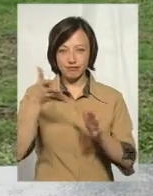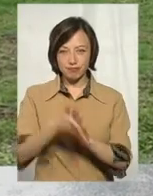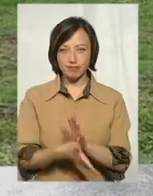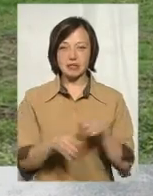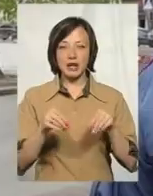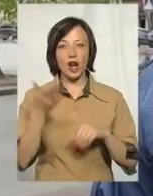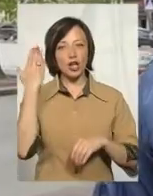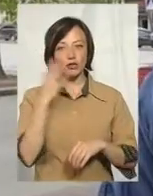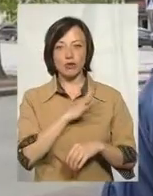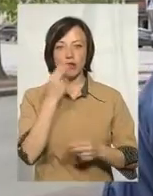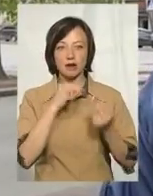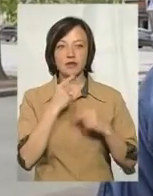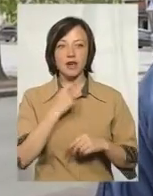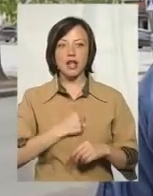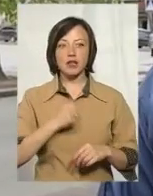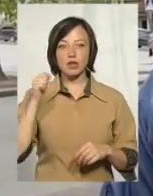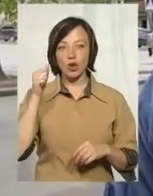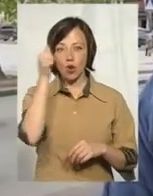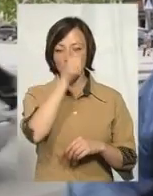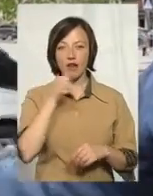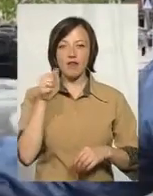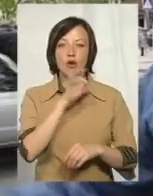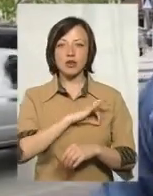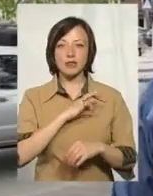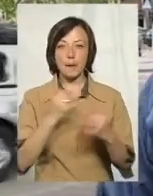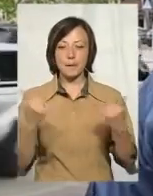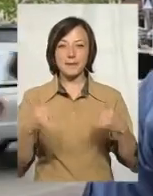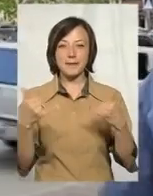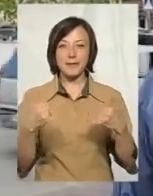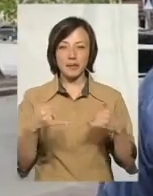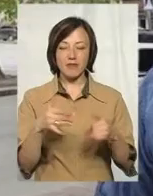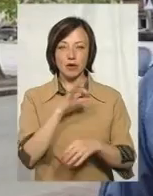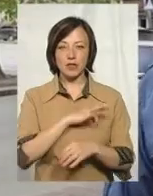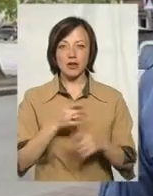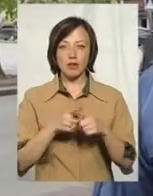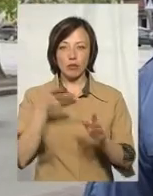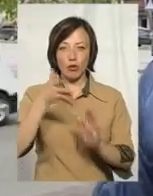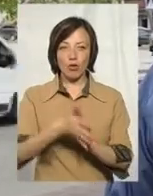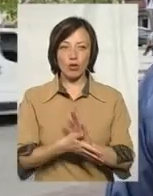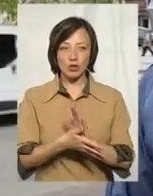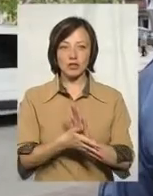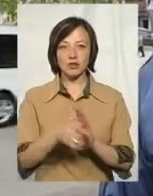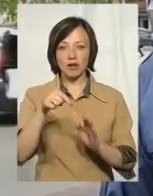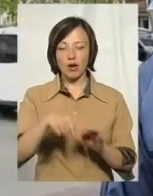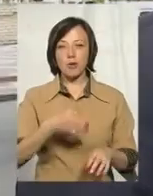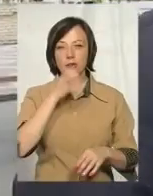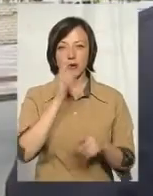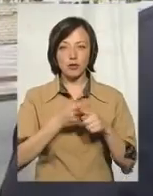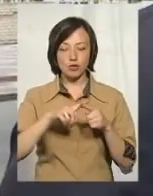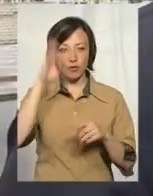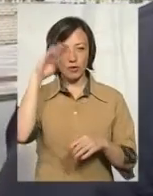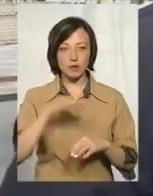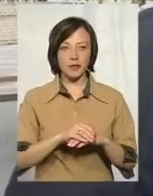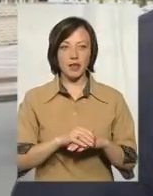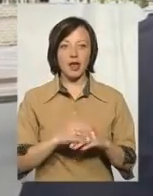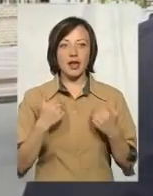була краща. В радянські роки багато використовували міндобрю, і тепер все це змивається. І, проходячи в грунтові води, ми зараз п'ємо цю воду. Є багато